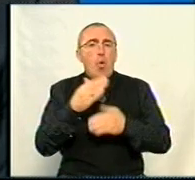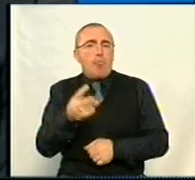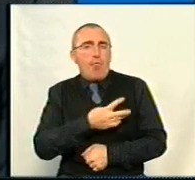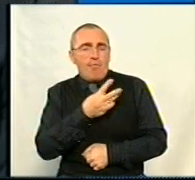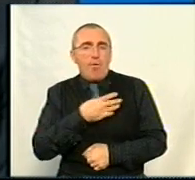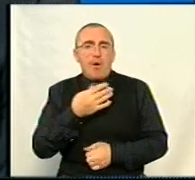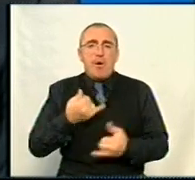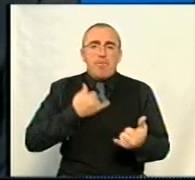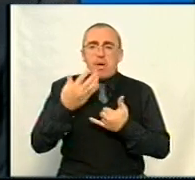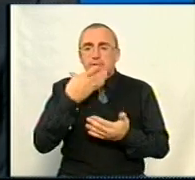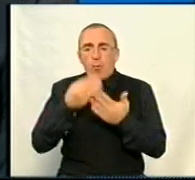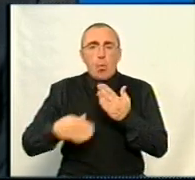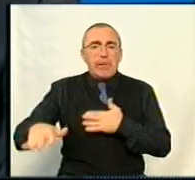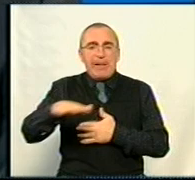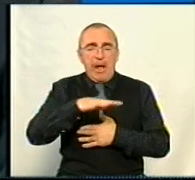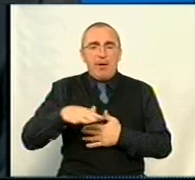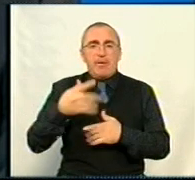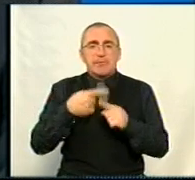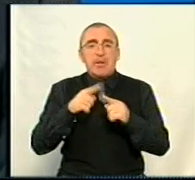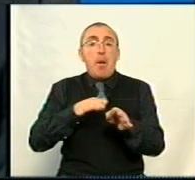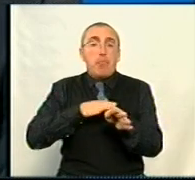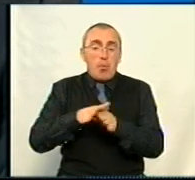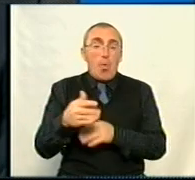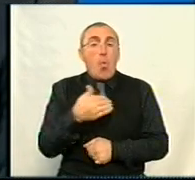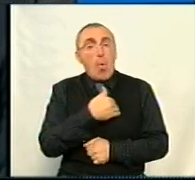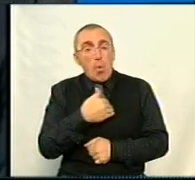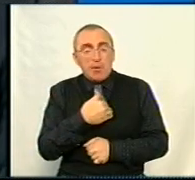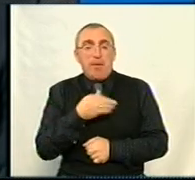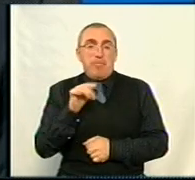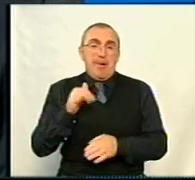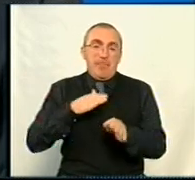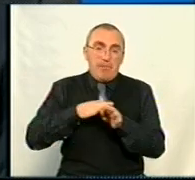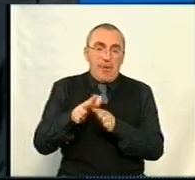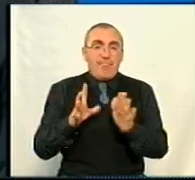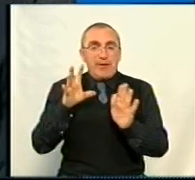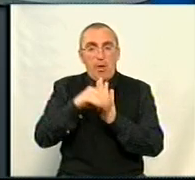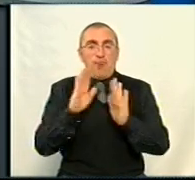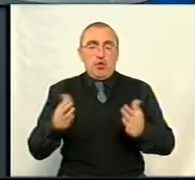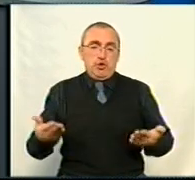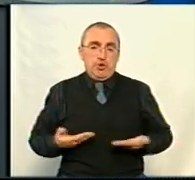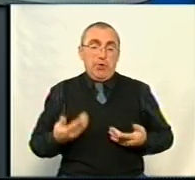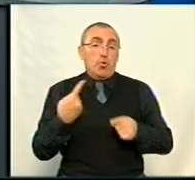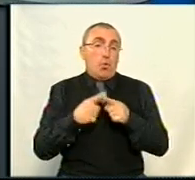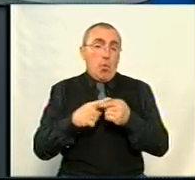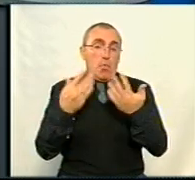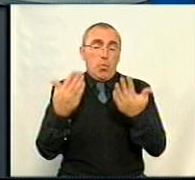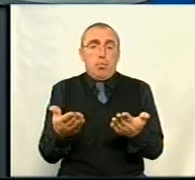які дбають за свої території, які це проводять, або хотіли б проводити і втілювати в життя. Тому